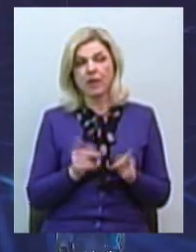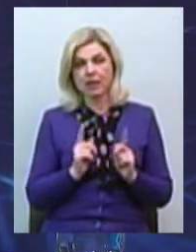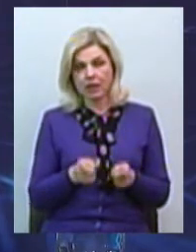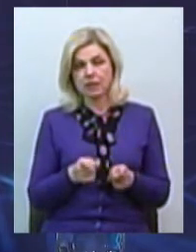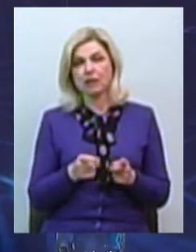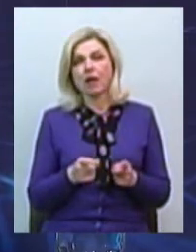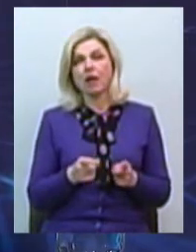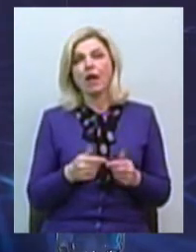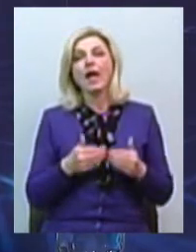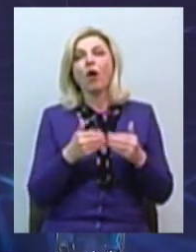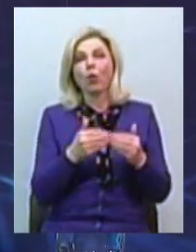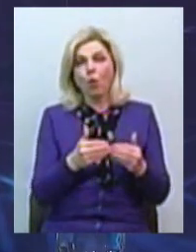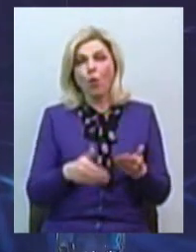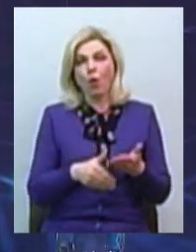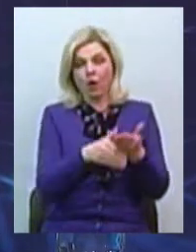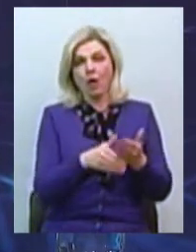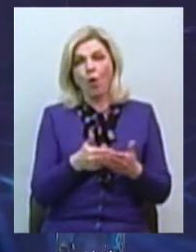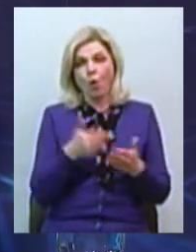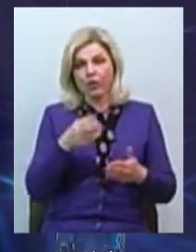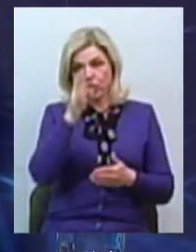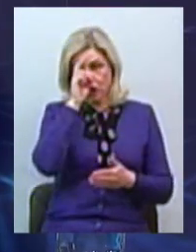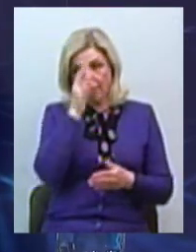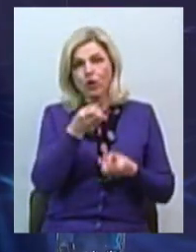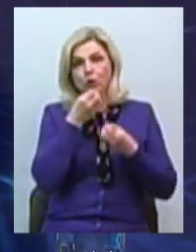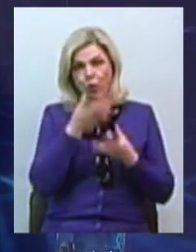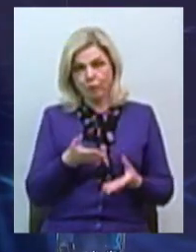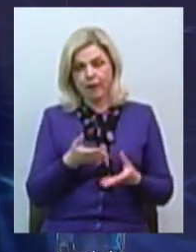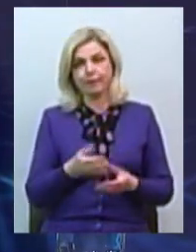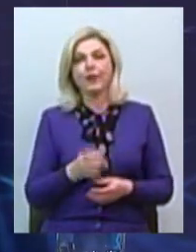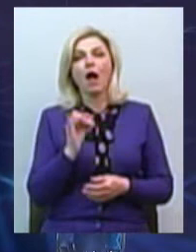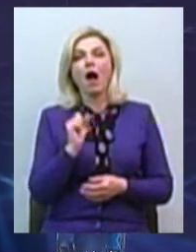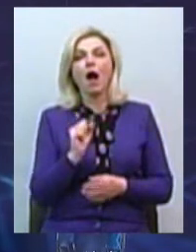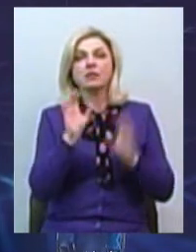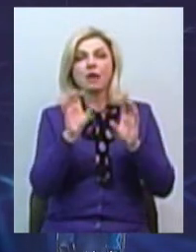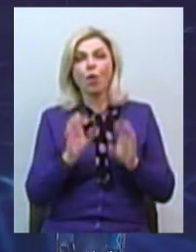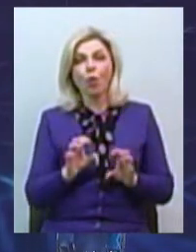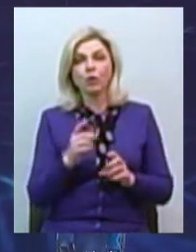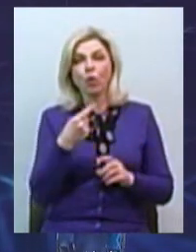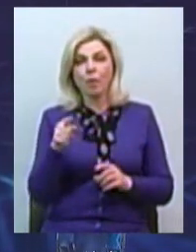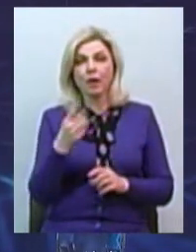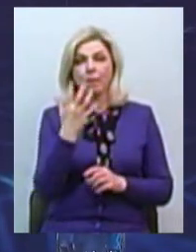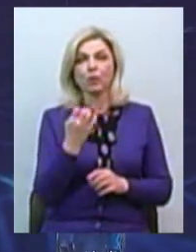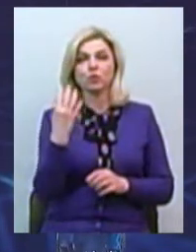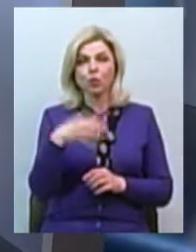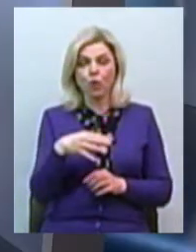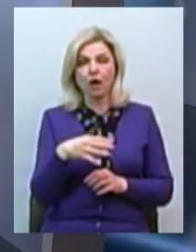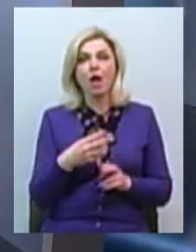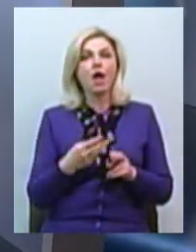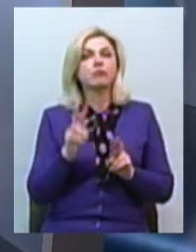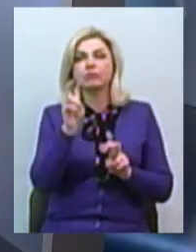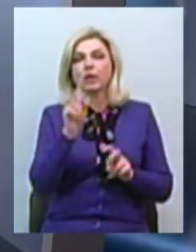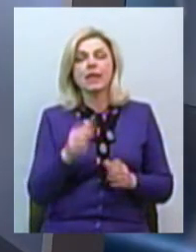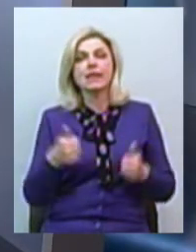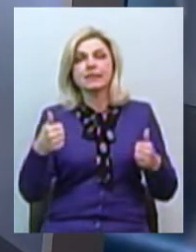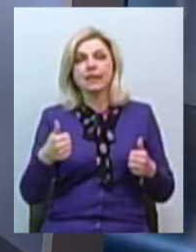крок від держави для нас добрий. Відносно закону 540, то він визначає поняття дистанційна робота.